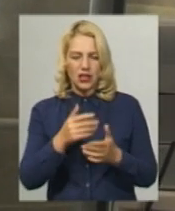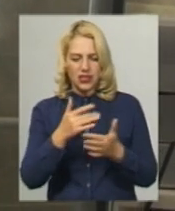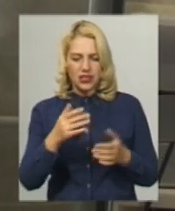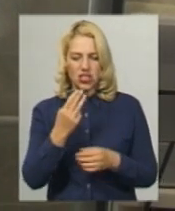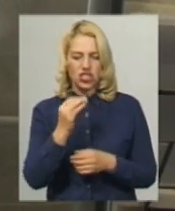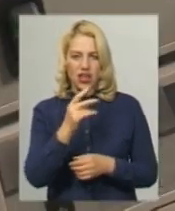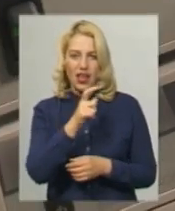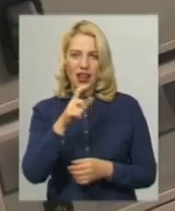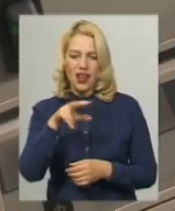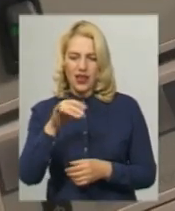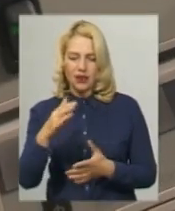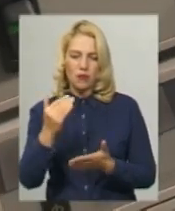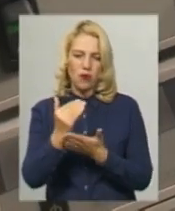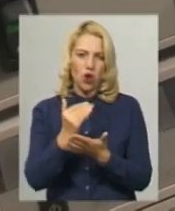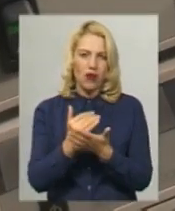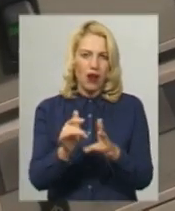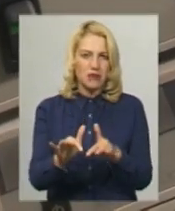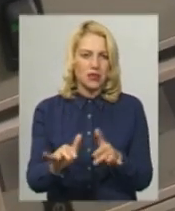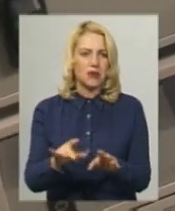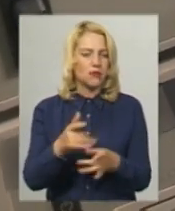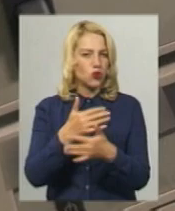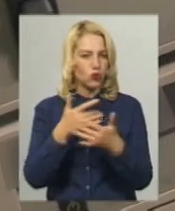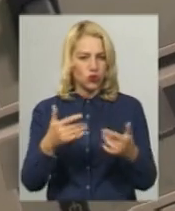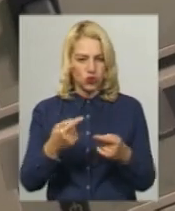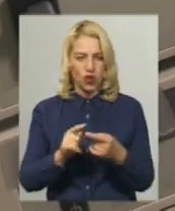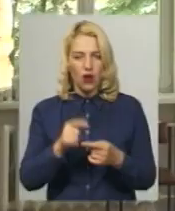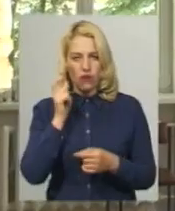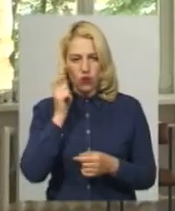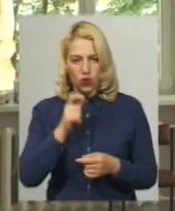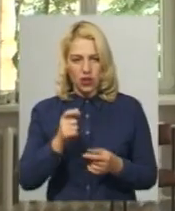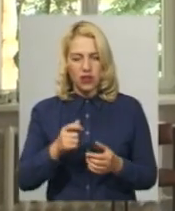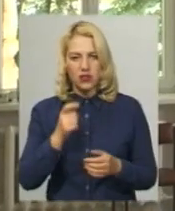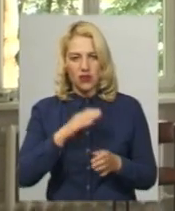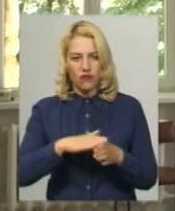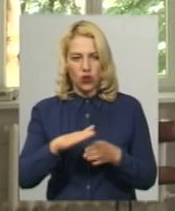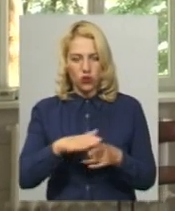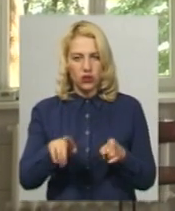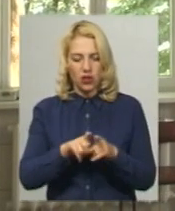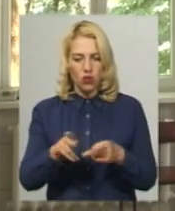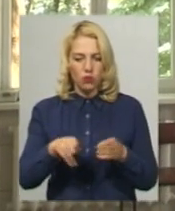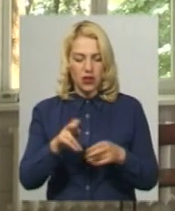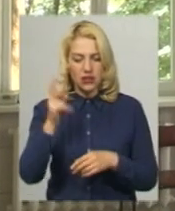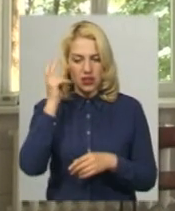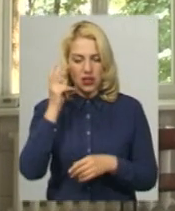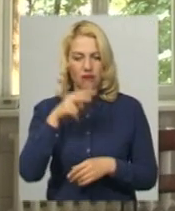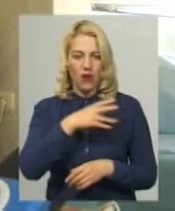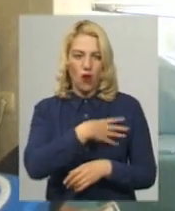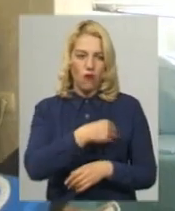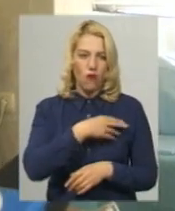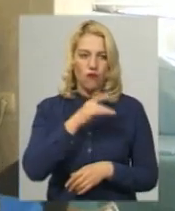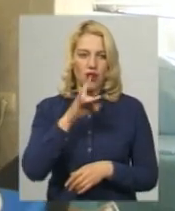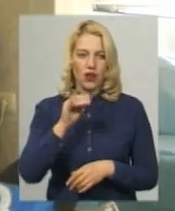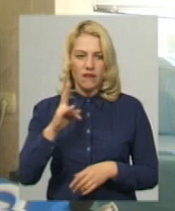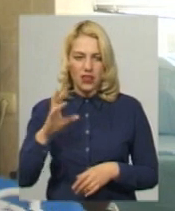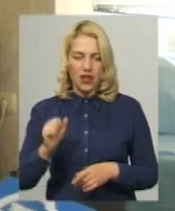програмне забезпечення тощо. В Україні артроскопічні операції на плечовому суглобі виконують, зокрема, в Києві, Львові, Рівному, а відтепер і в Хменицькому,